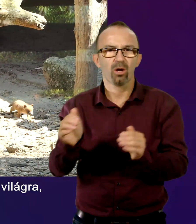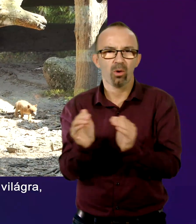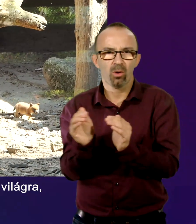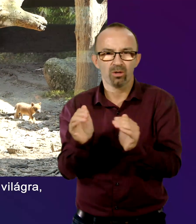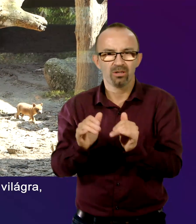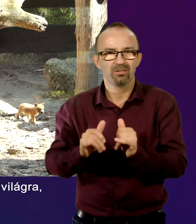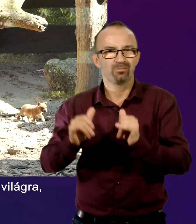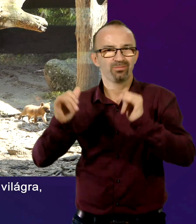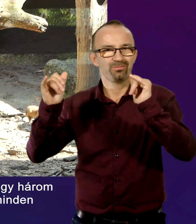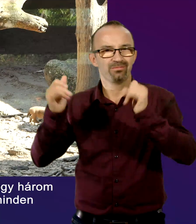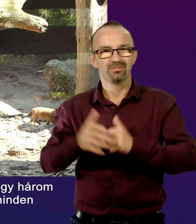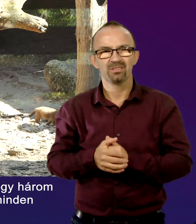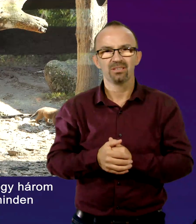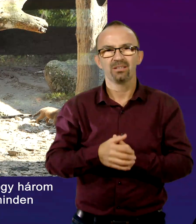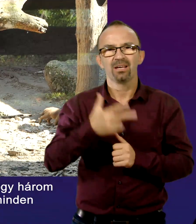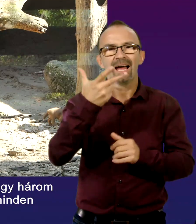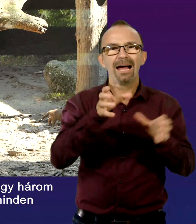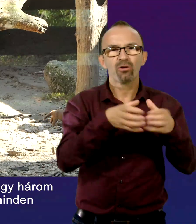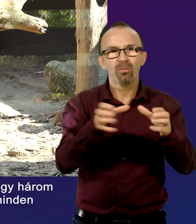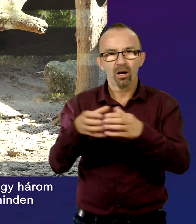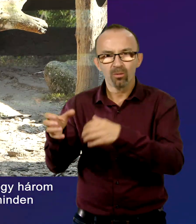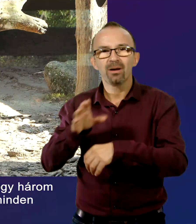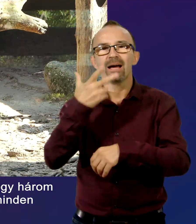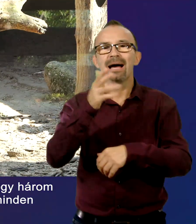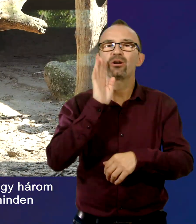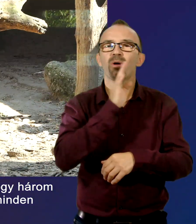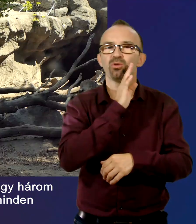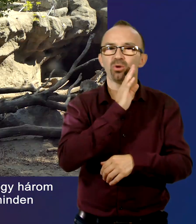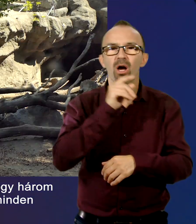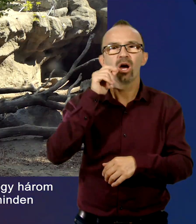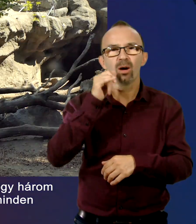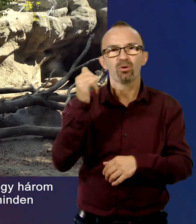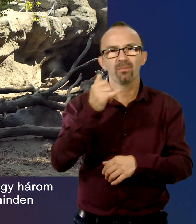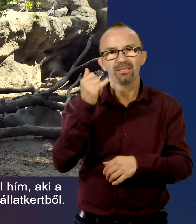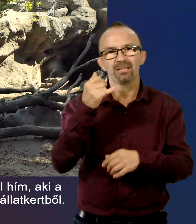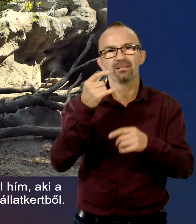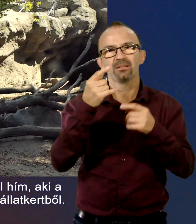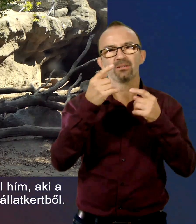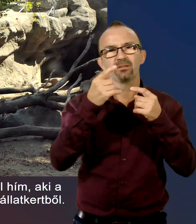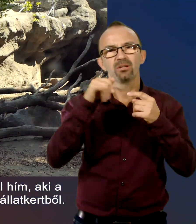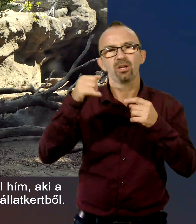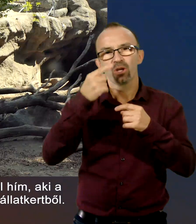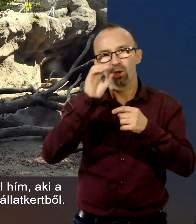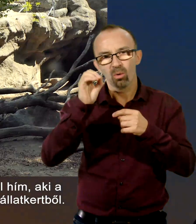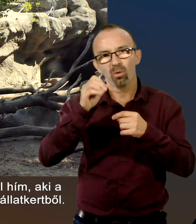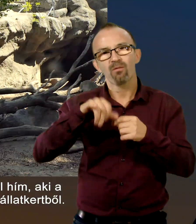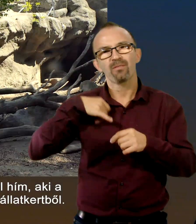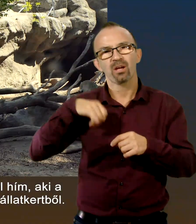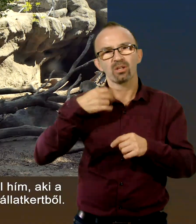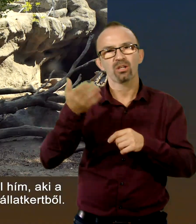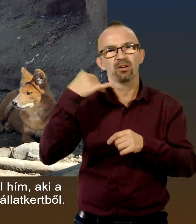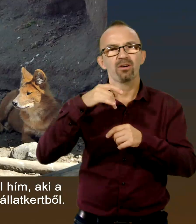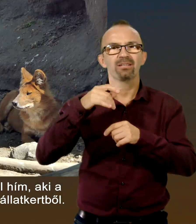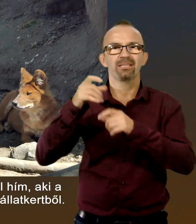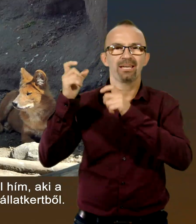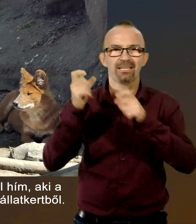világra és cseperednek azóta is. Ugye a három alom az azt jelenti, hogy három anyukától vannak, az apuk az minden esetben ugyanez egy Janó nevű fiatal hív, aki a